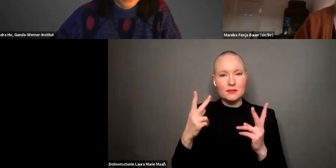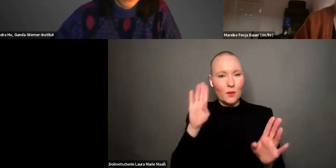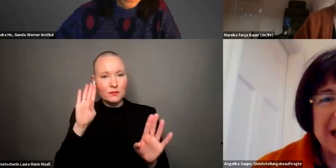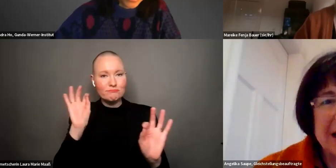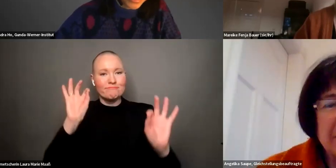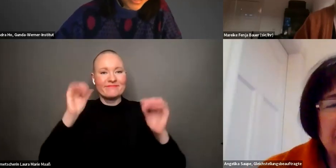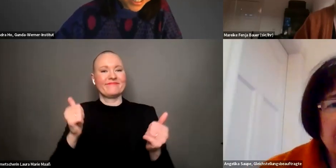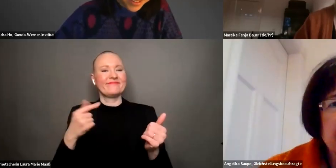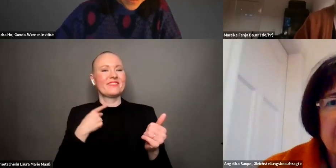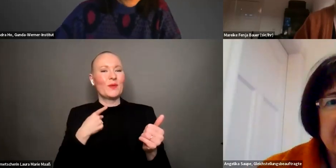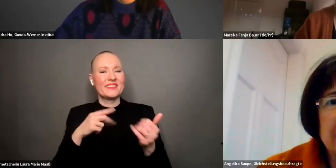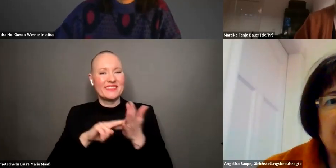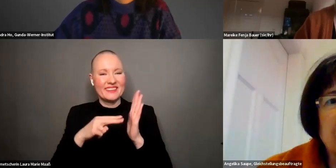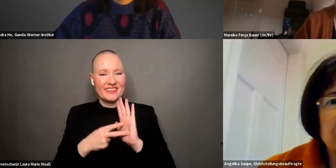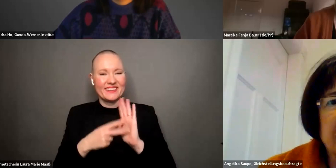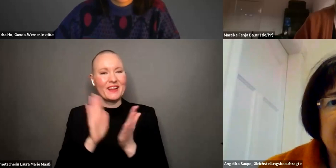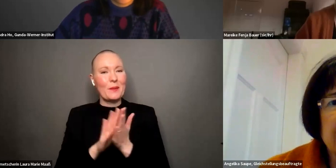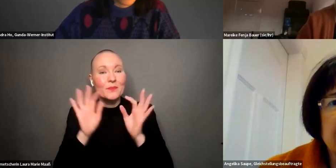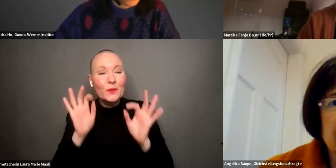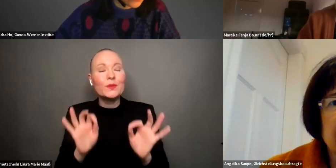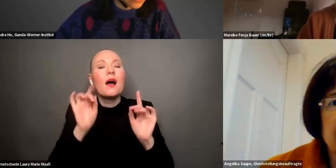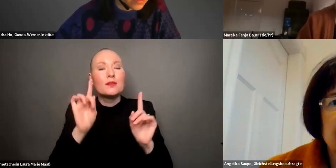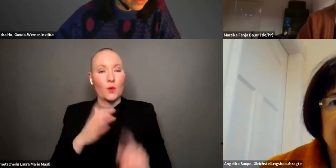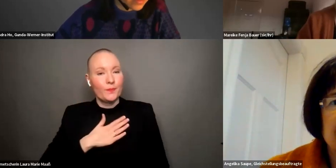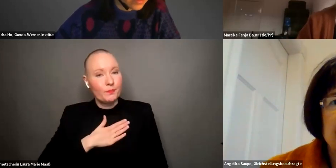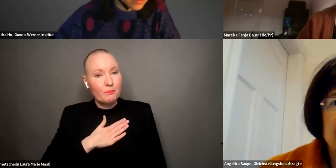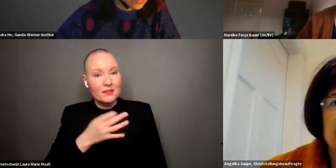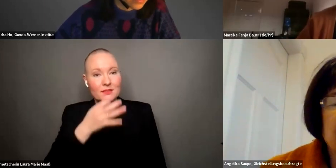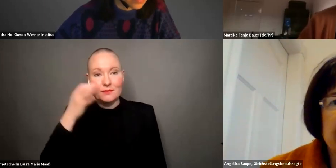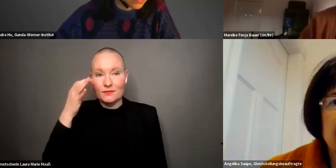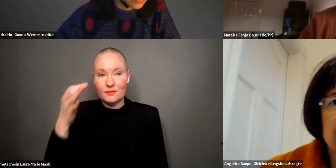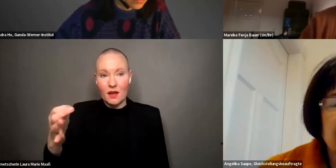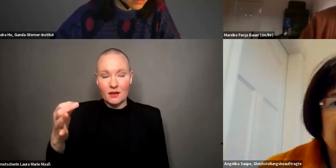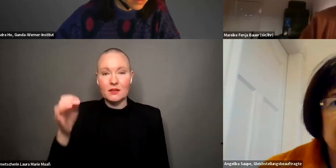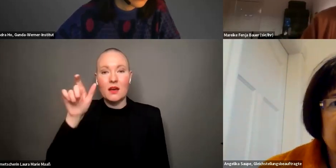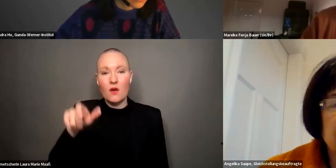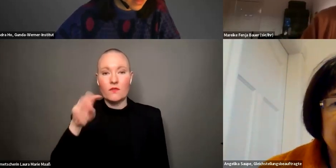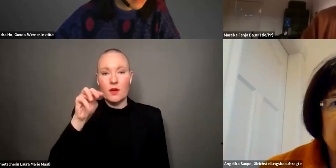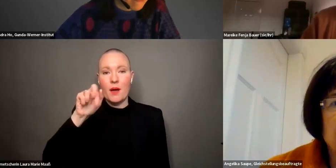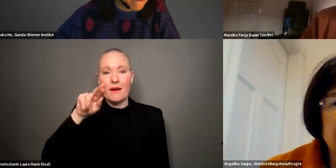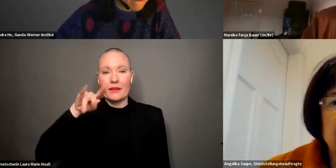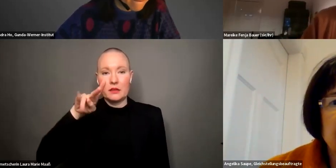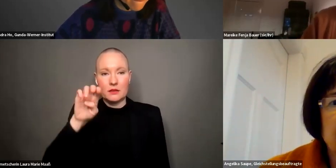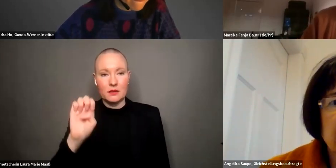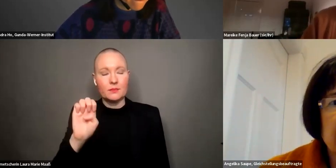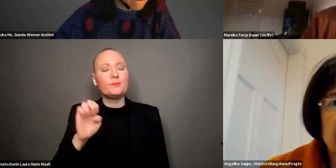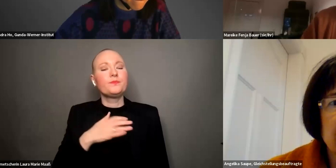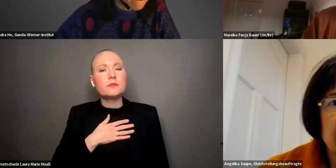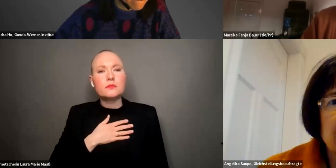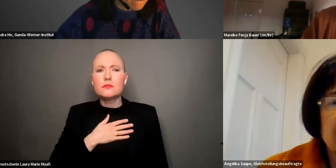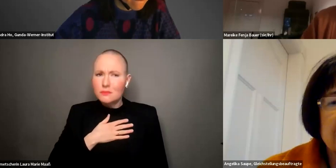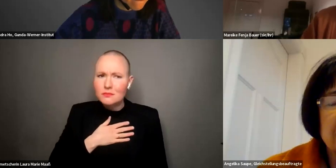ich habe auch eine frage an die mareike also ich fand das sehr spannend den